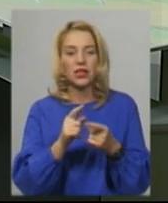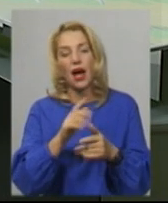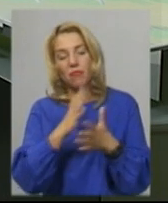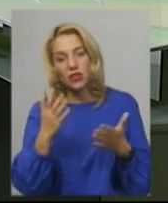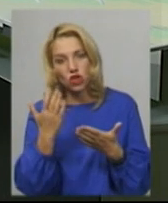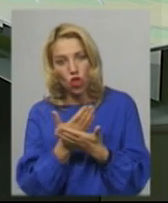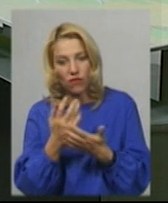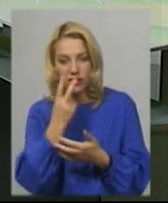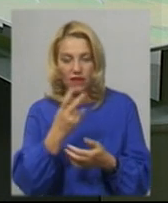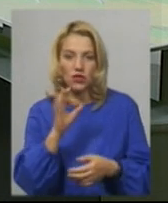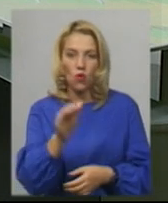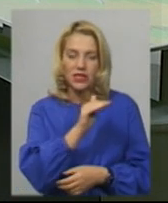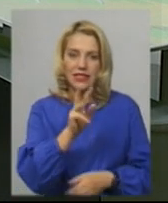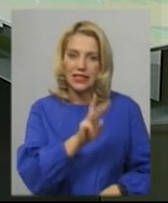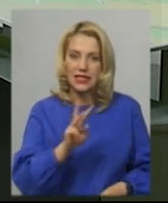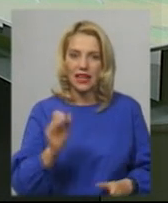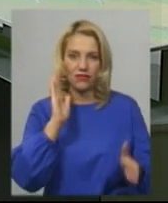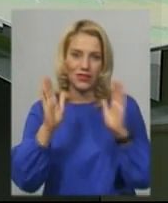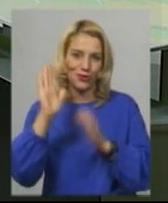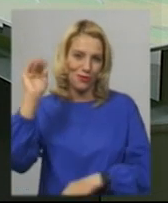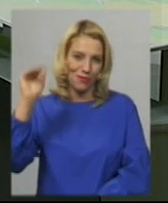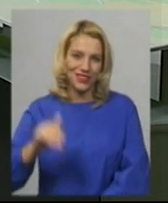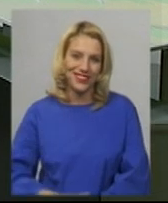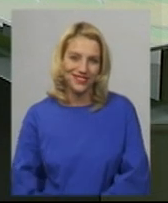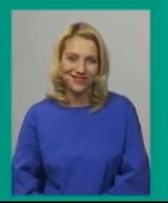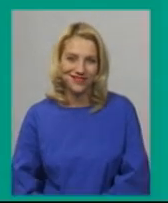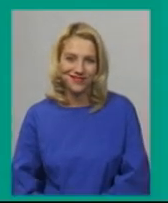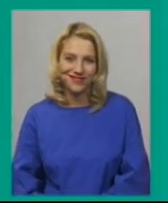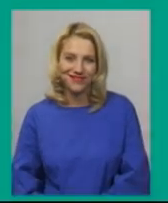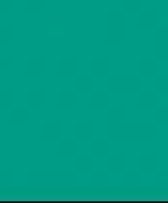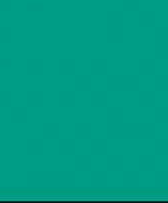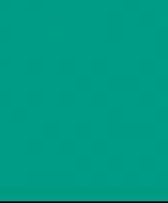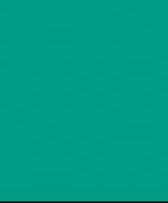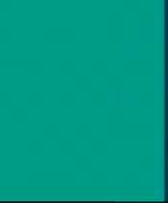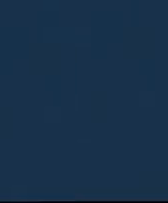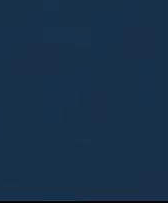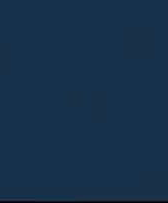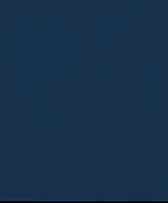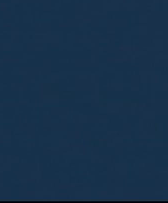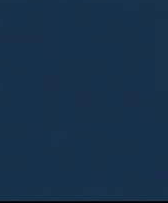на нашому офіційному сайті та на сторінцю Facebook. Побачимось. Дякую.